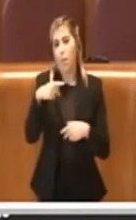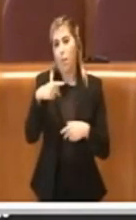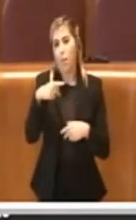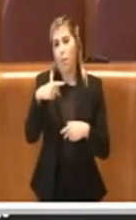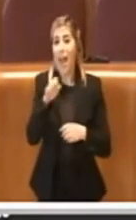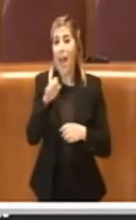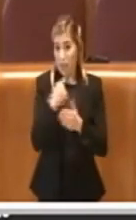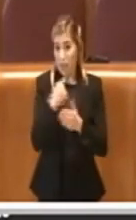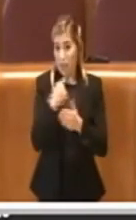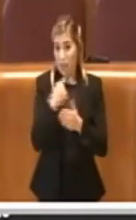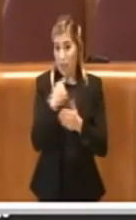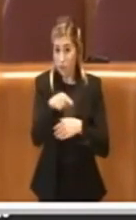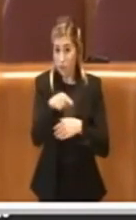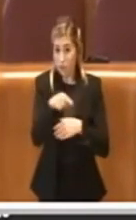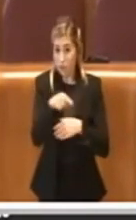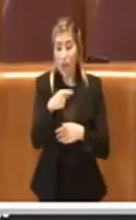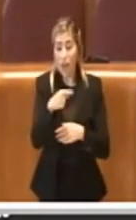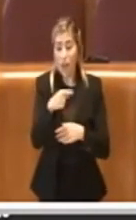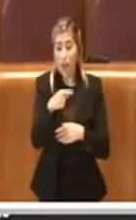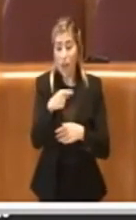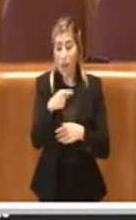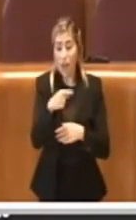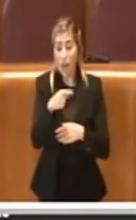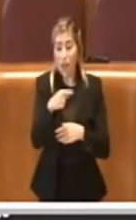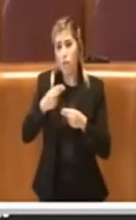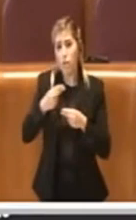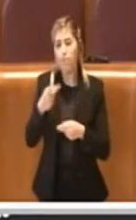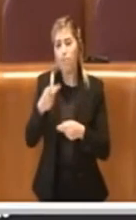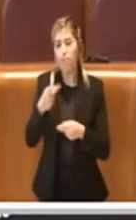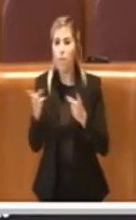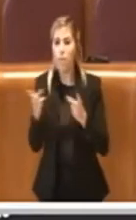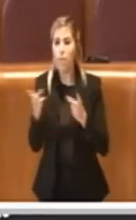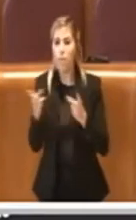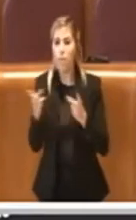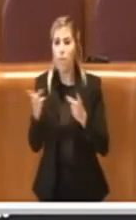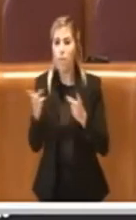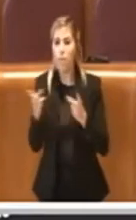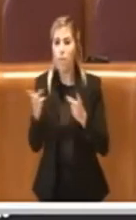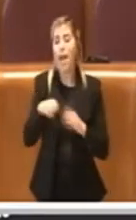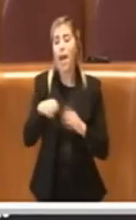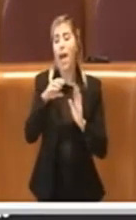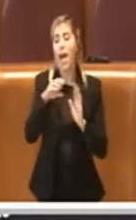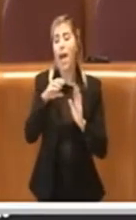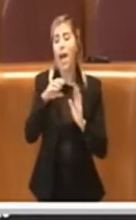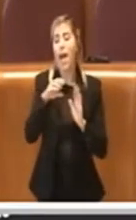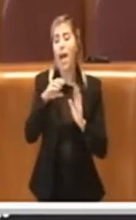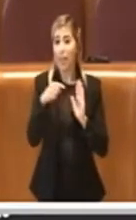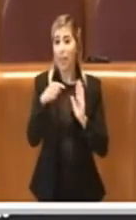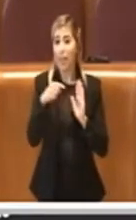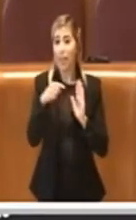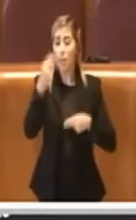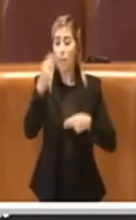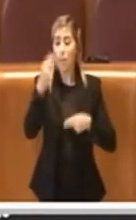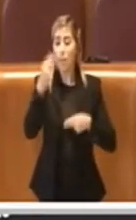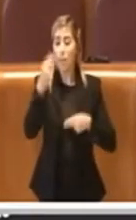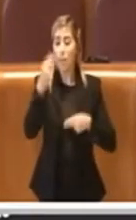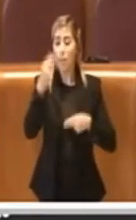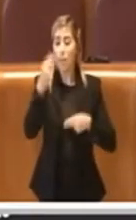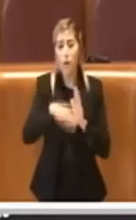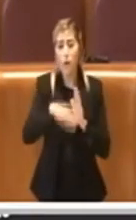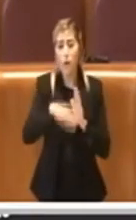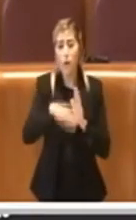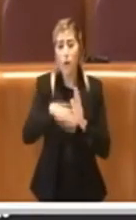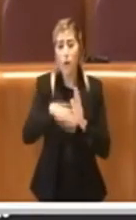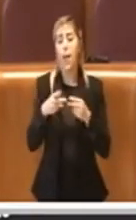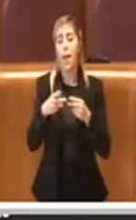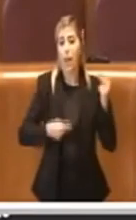nel senso che chiediamo alla ragioneria di tener conto degli emendamenti nella programmazione dell'ente e nell'equilibrio del